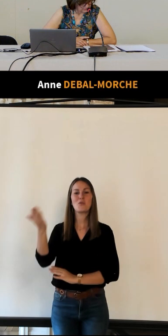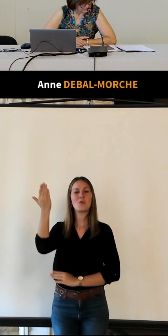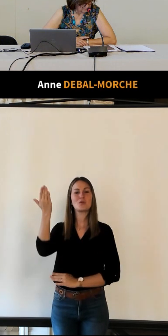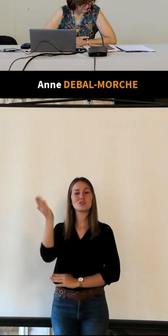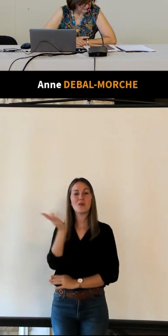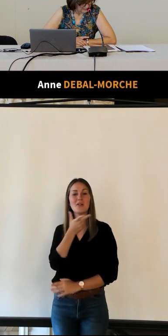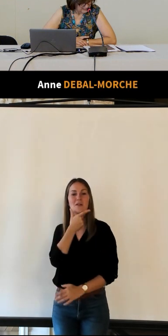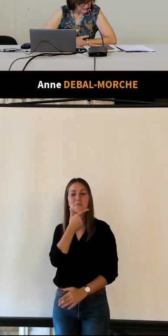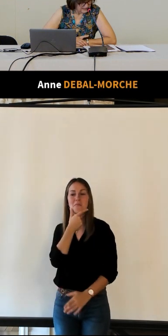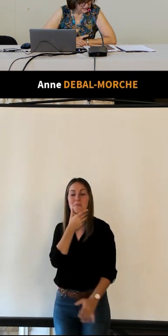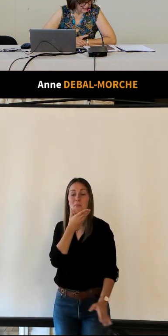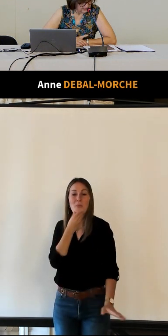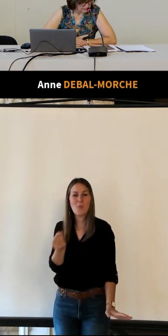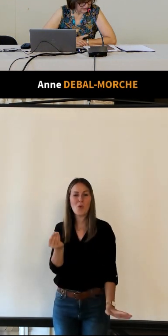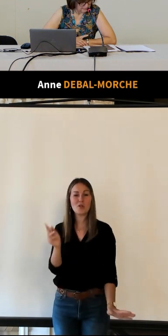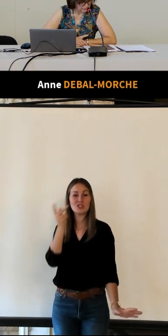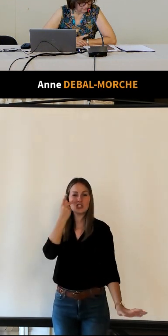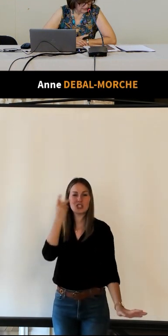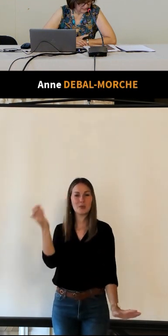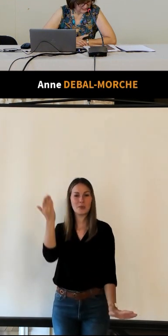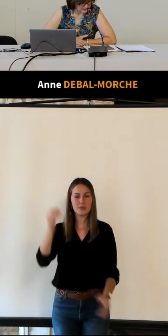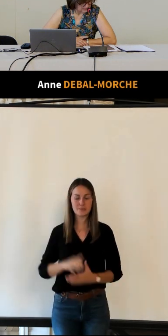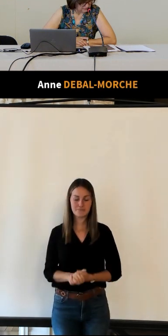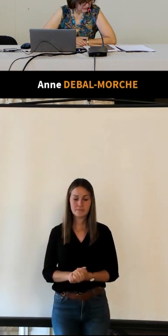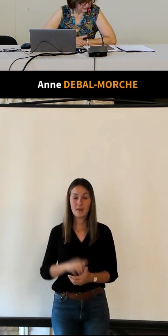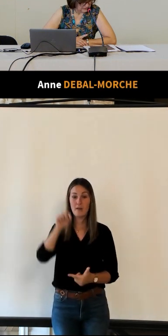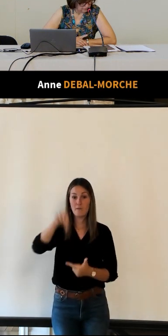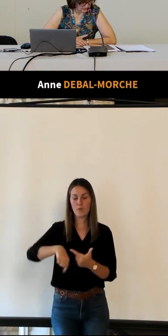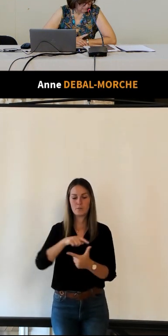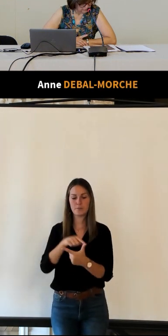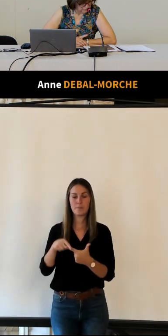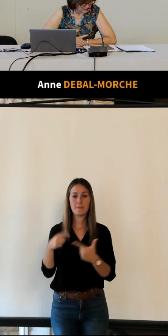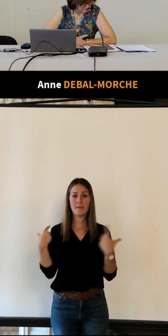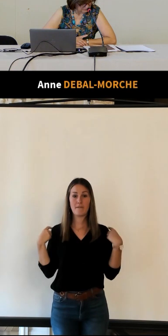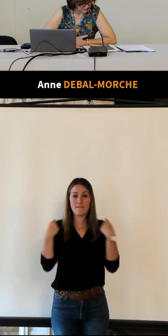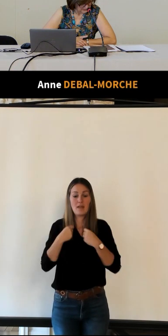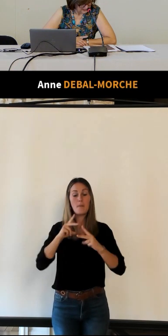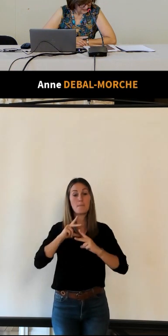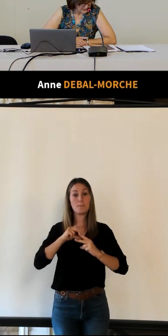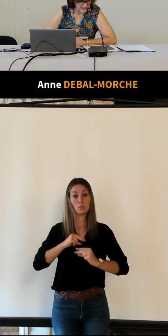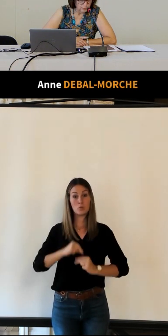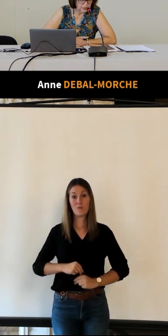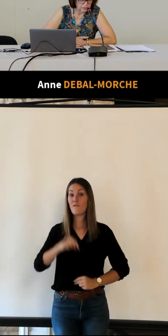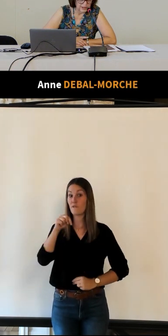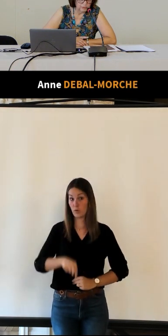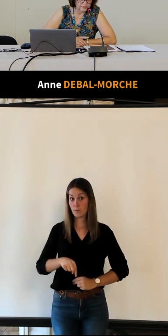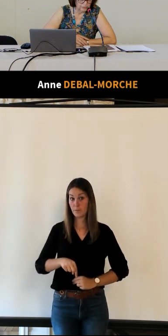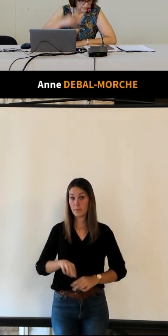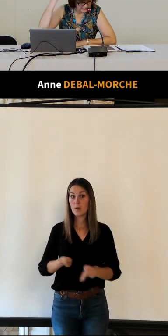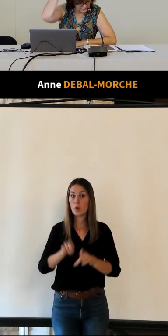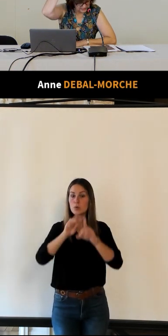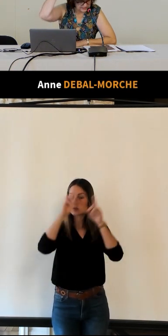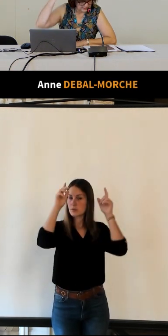élégance cette rigueur impose deux impératifs la veste doit être boutonnée et le port de la